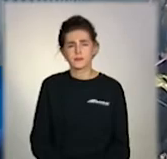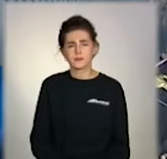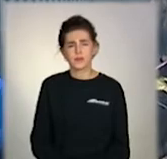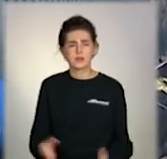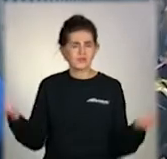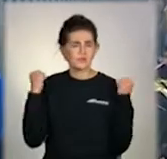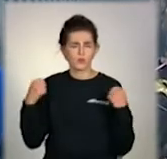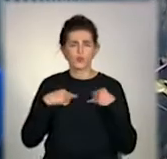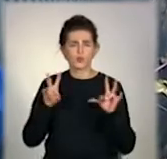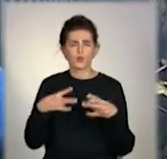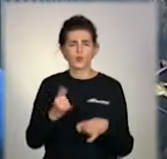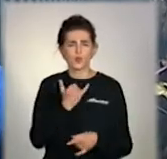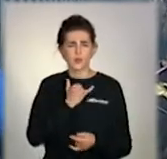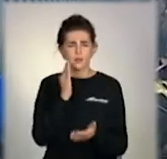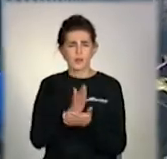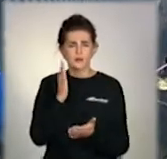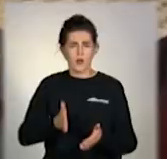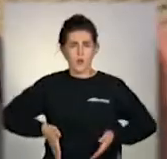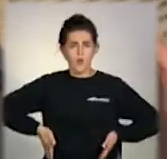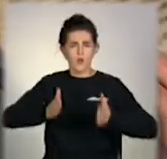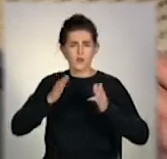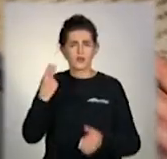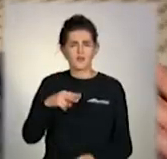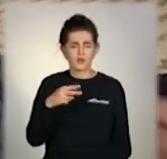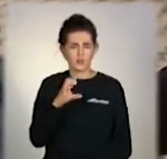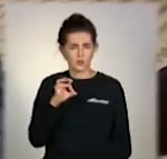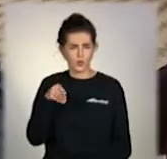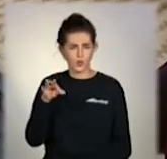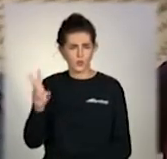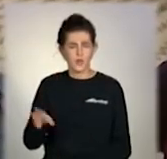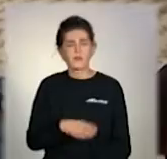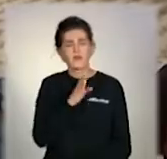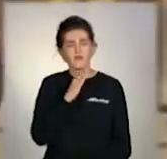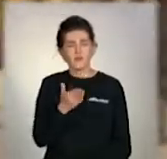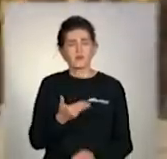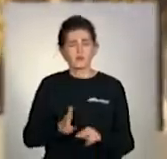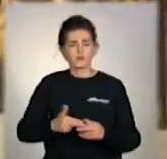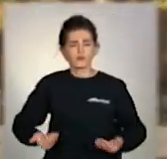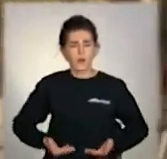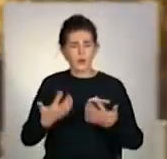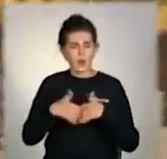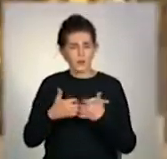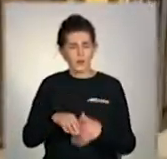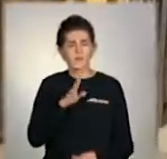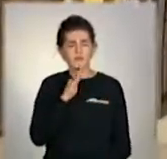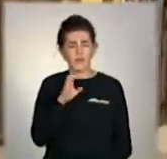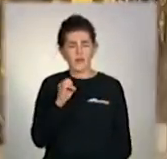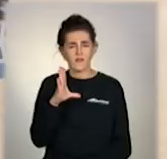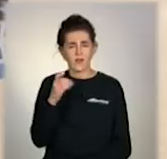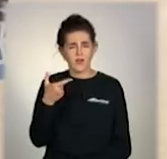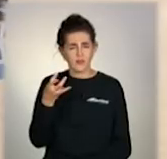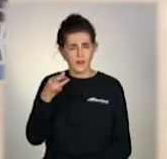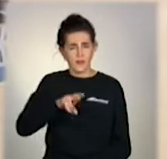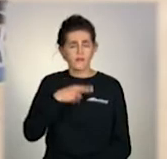А от у жителів Краматорська вибір чималий. Пані Євгенія вирішила – піде на